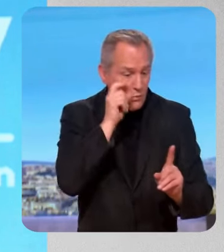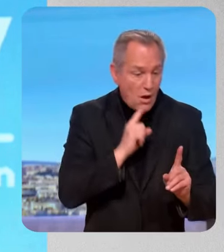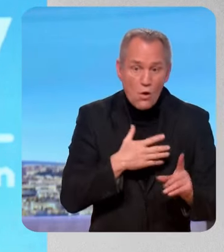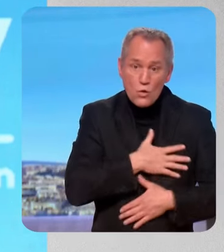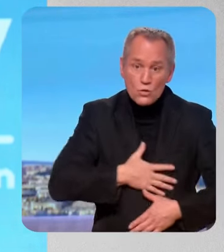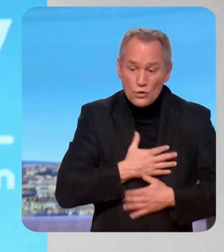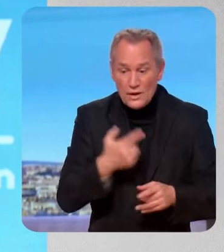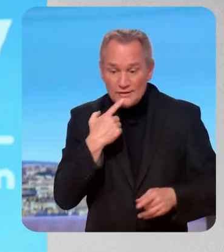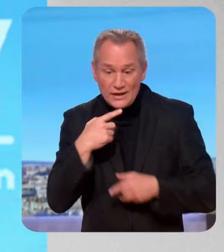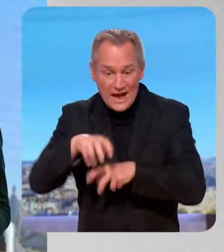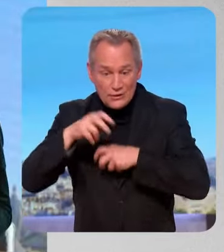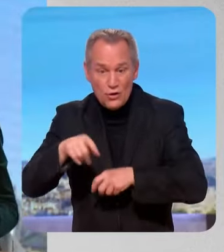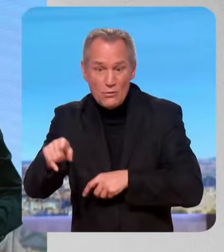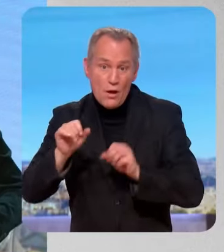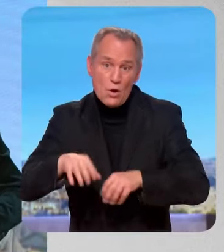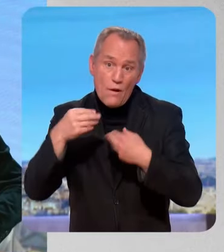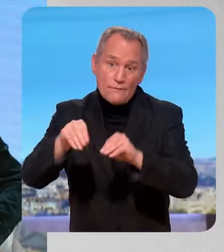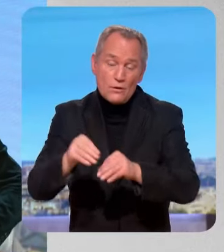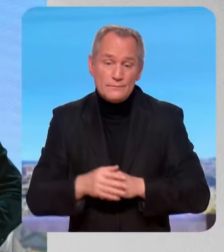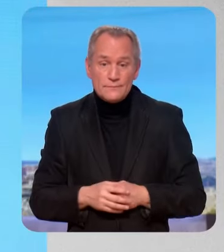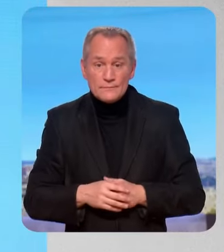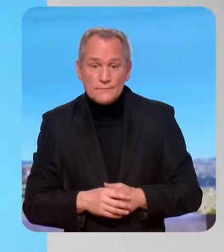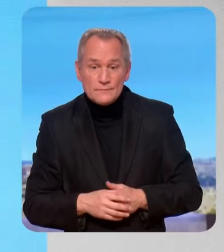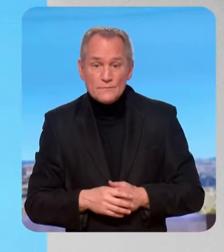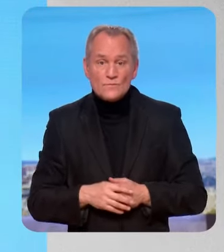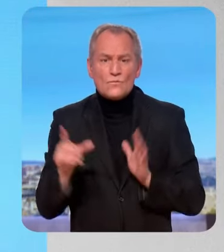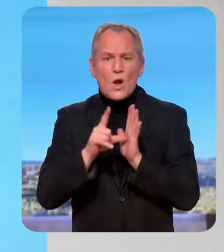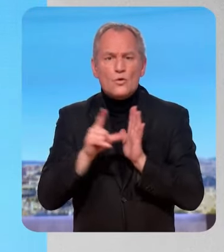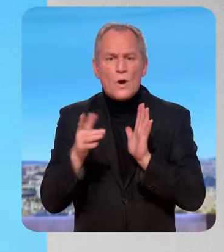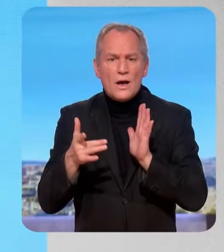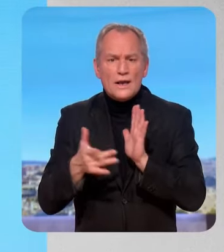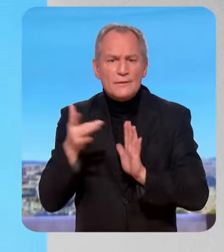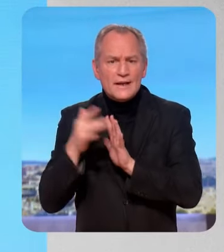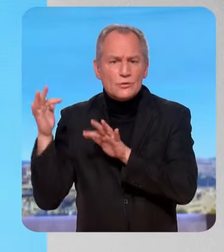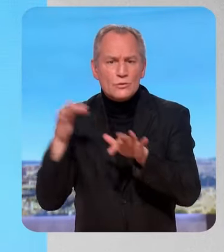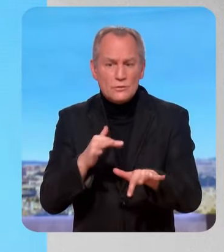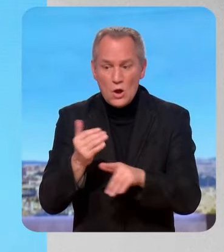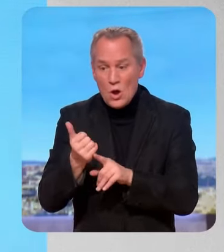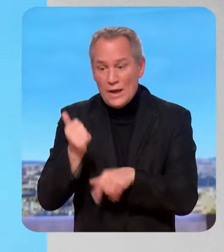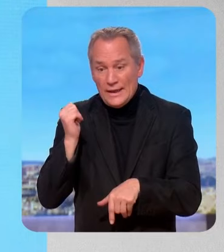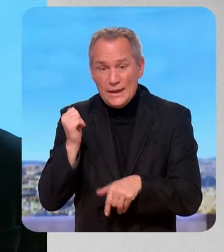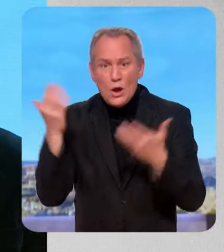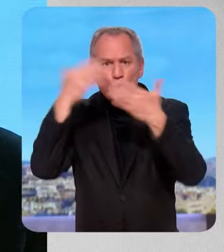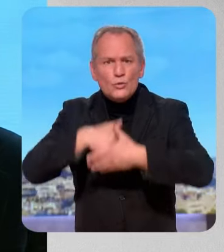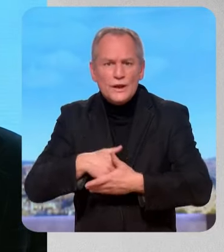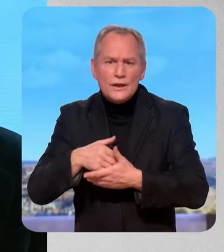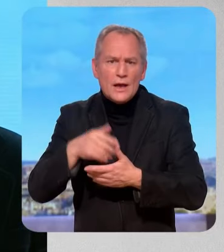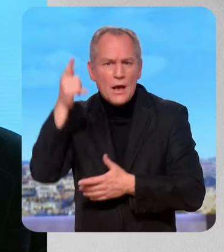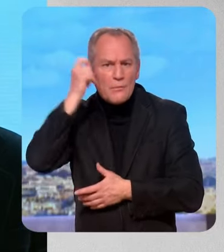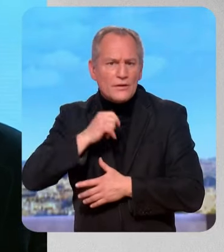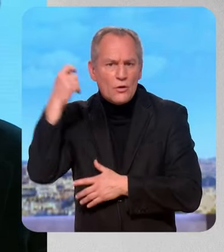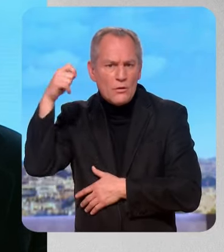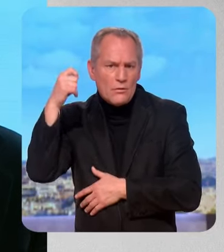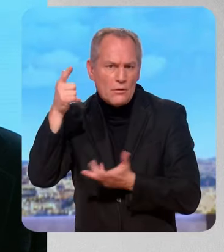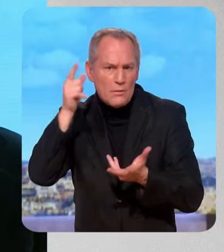un débouché pérenne pour les agriculteurs. Revenant sur la loi immigration, a été promulguée cette nuit par Emmanuel Macron. La loi va s'appliquer pour vous,